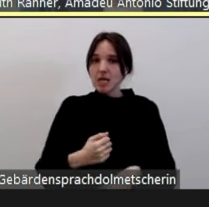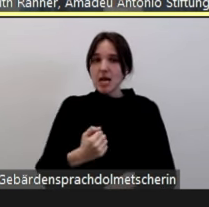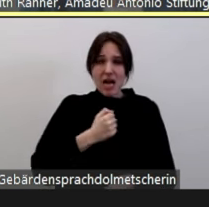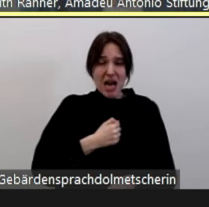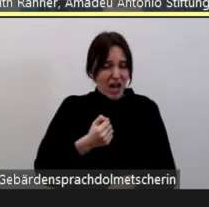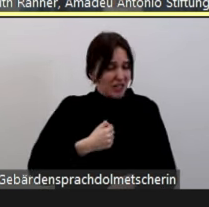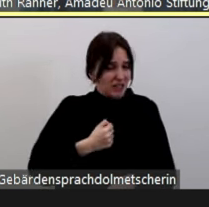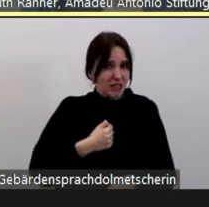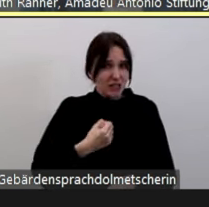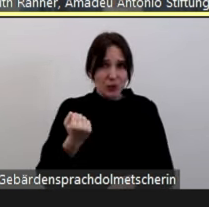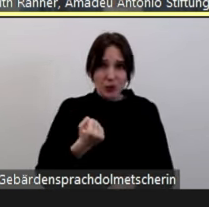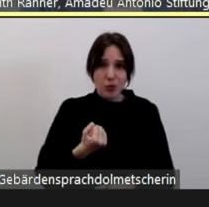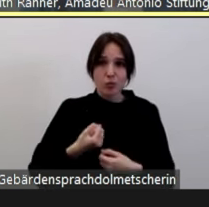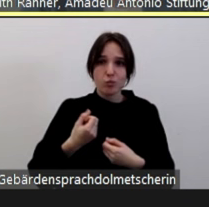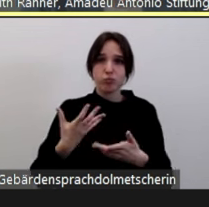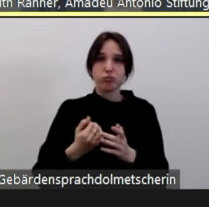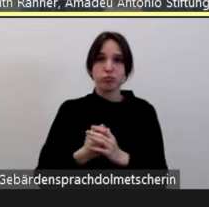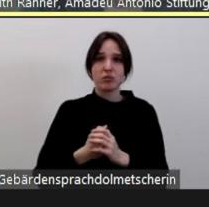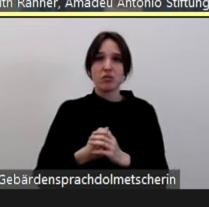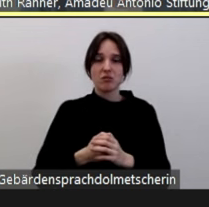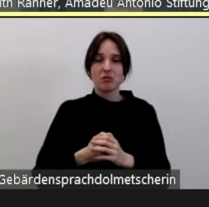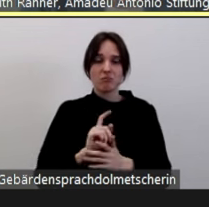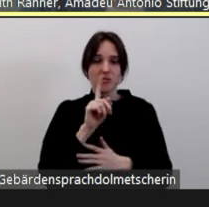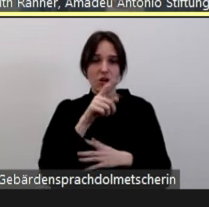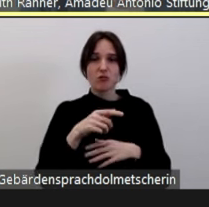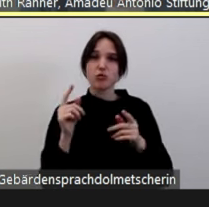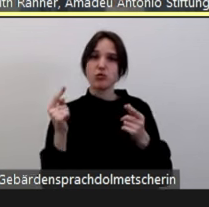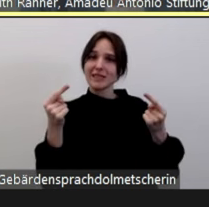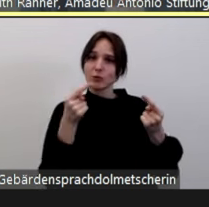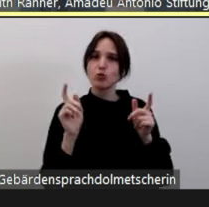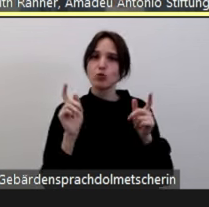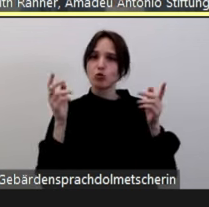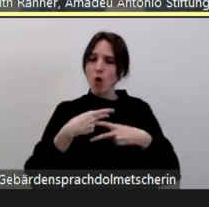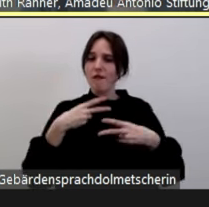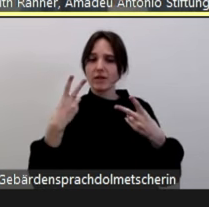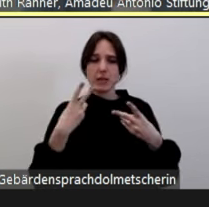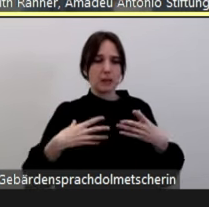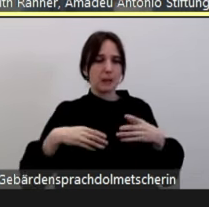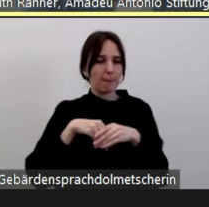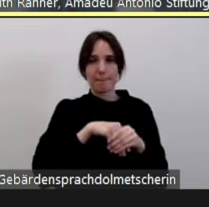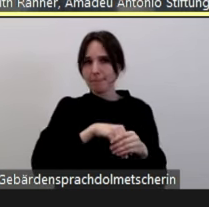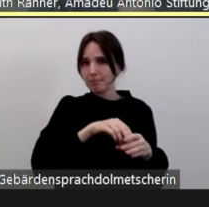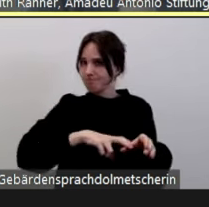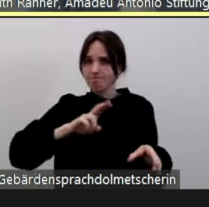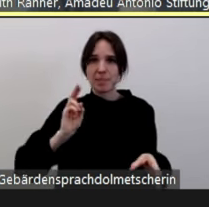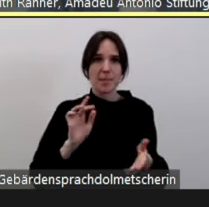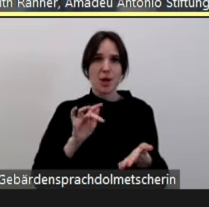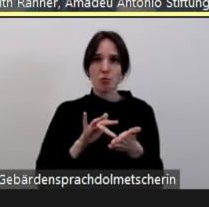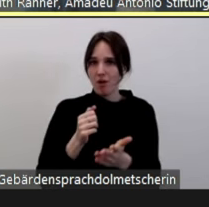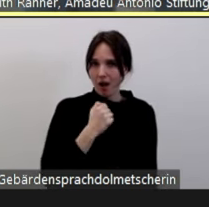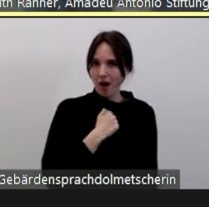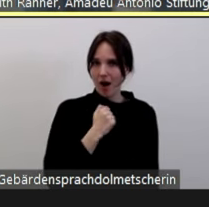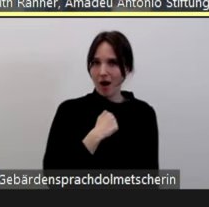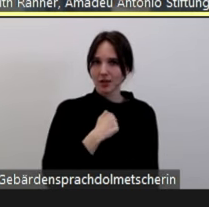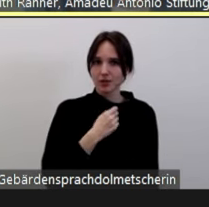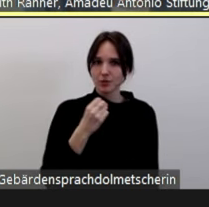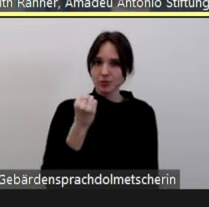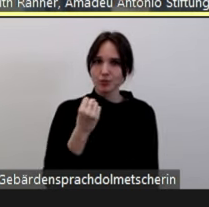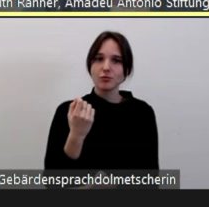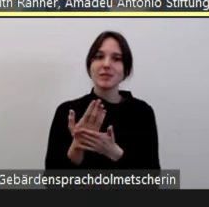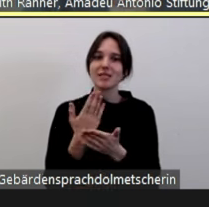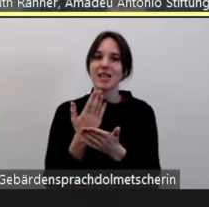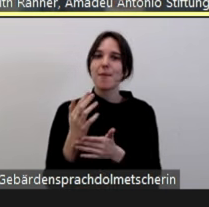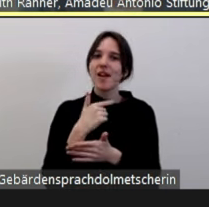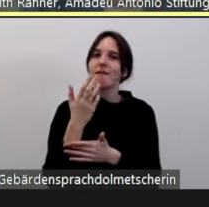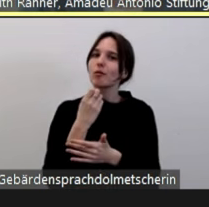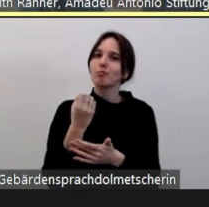zu Leuten, die nicht mehr teilnehmen an öffentlichen Debatten und so weiter. Und es gibt ein riesengroßes Dunkelfeld, was wir unbedingt weiter erhellen müssen.